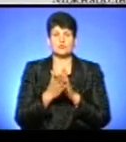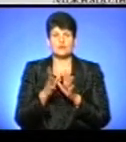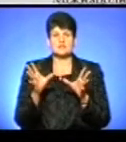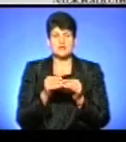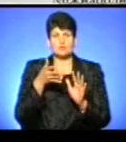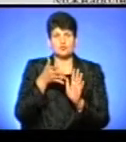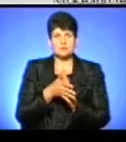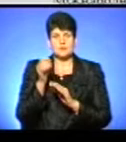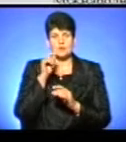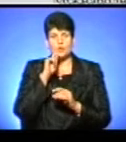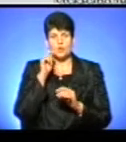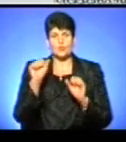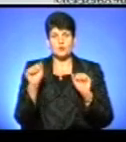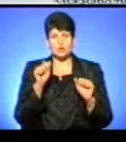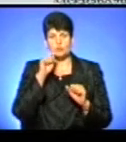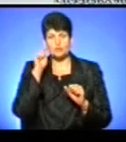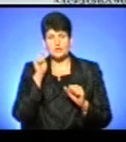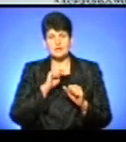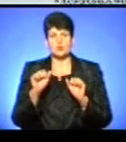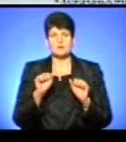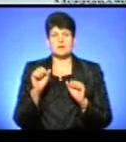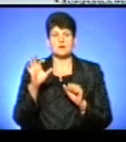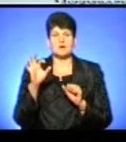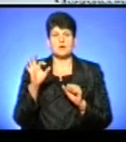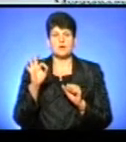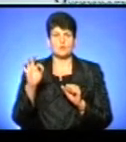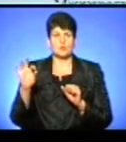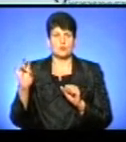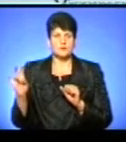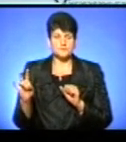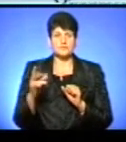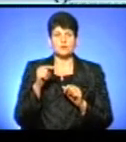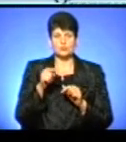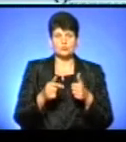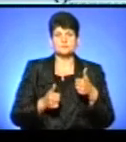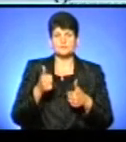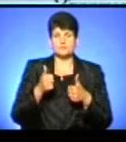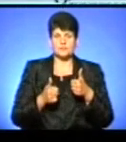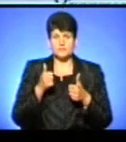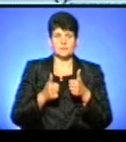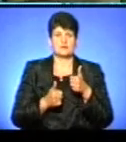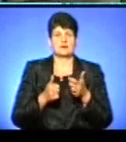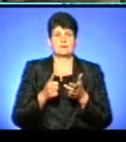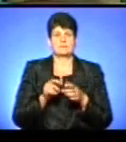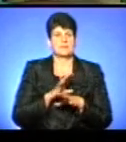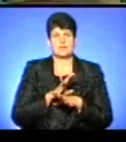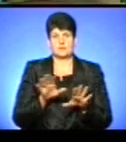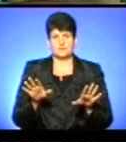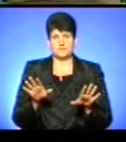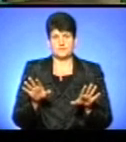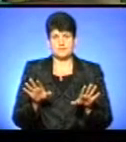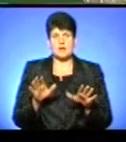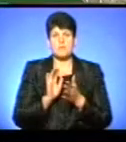урядом України та управлінням Організації об'єднаних націй з обслуговування проєктів. Тому проведення тендерних закупівель не передбачається. У прес-службі